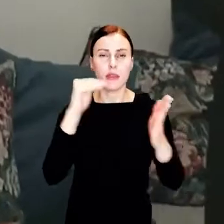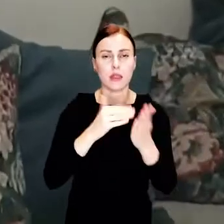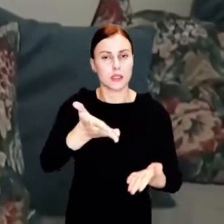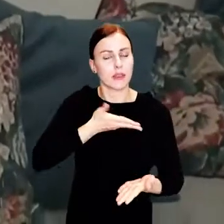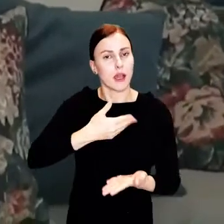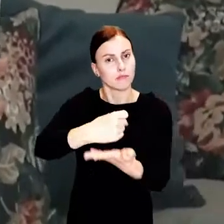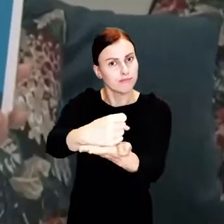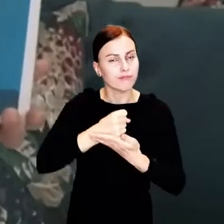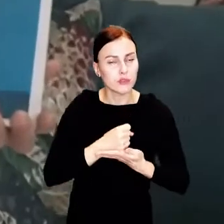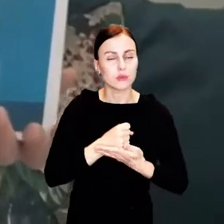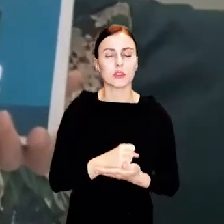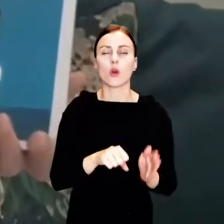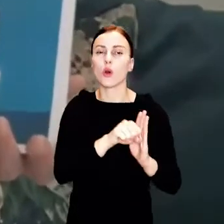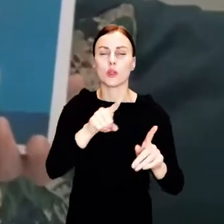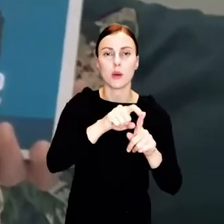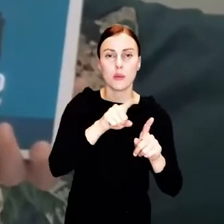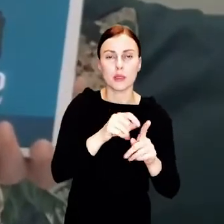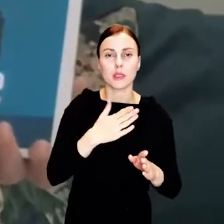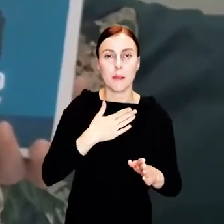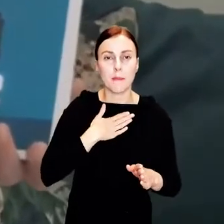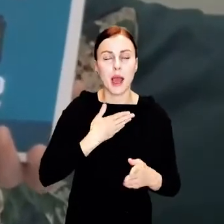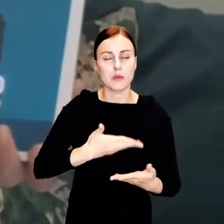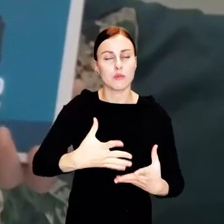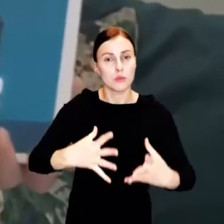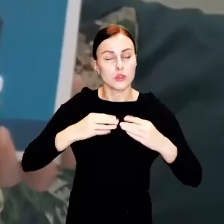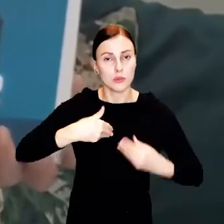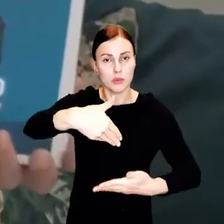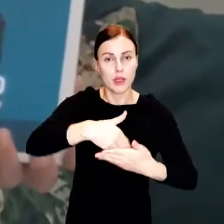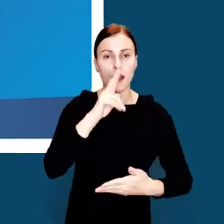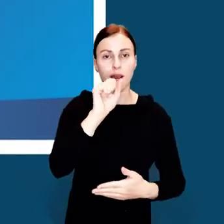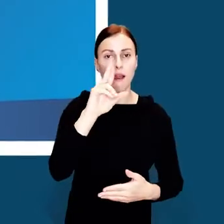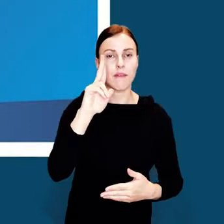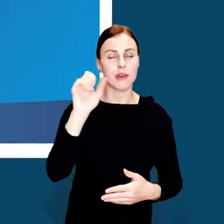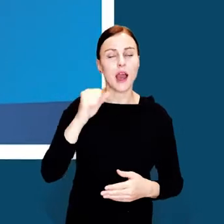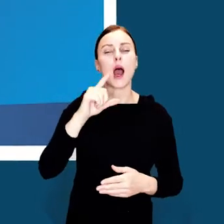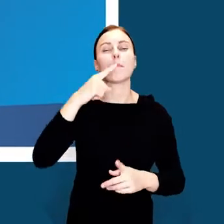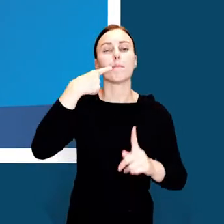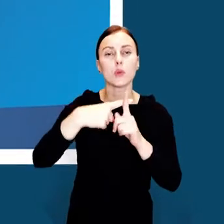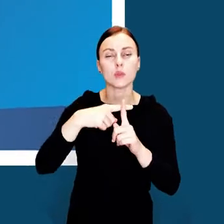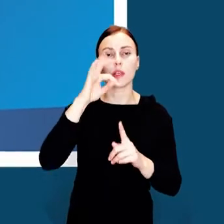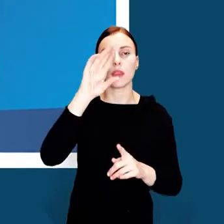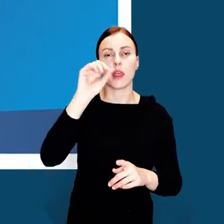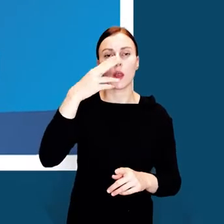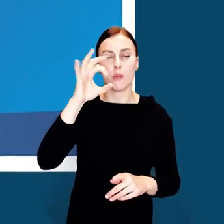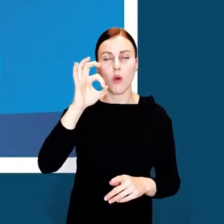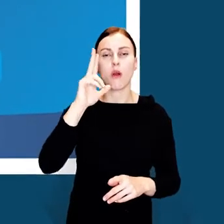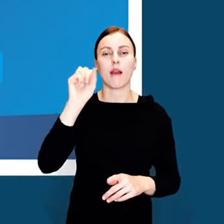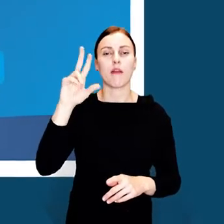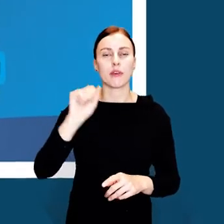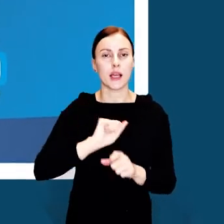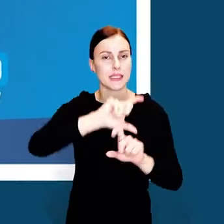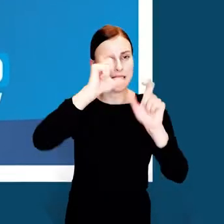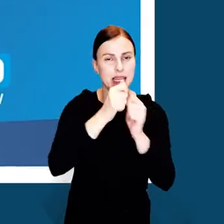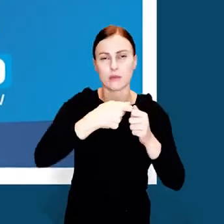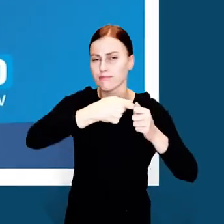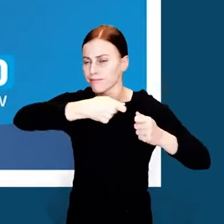wsparcia. Od października miasto prowadzi nabór do programów Kawka Plus i Termokawka w trybie ciągłym. Od